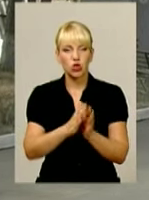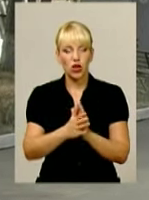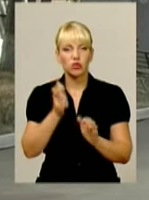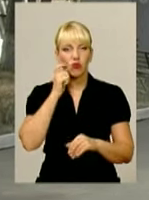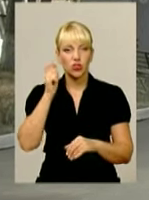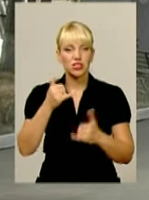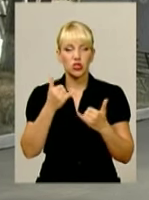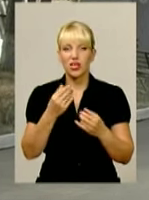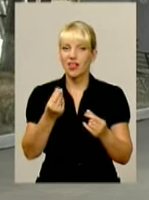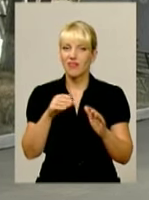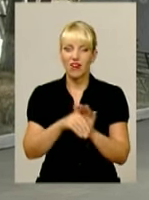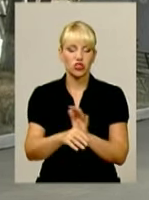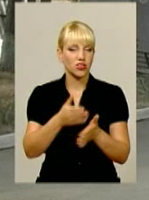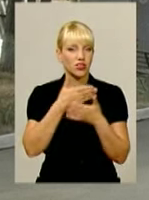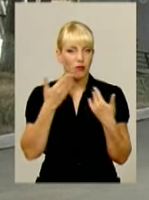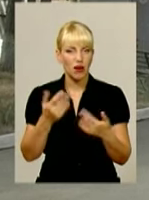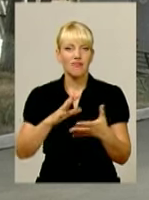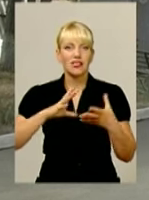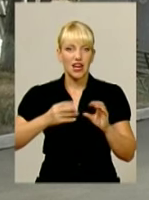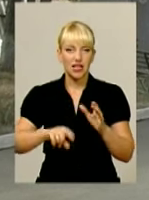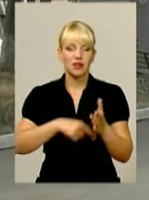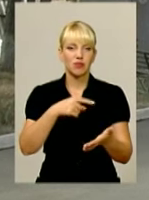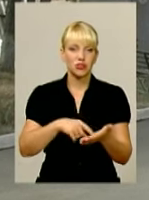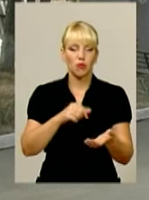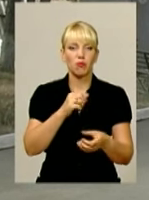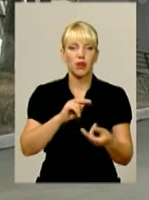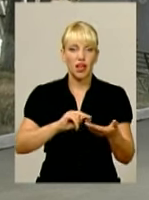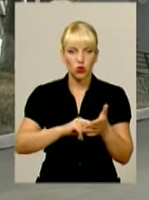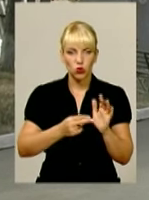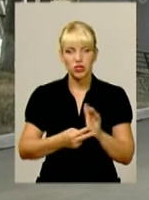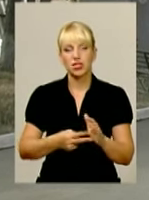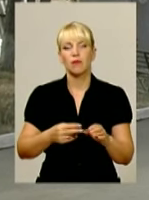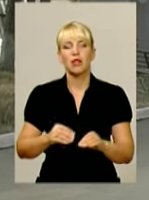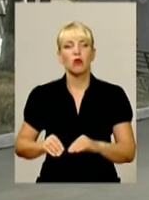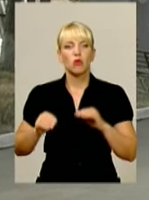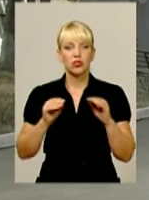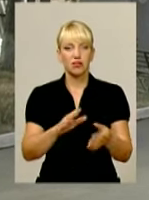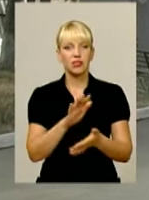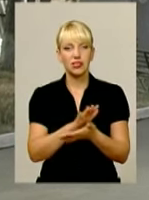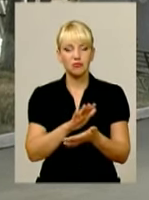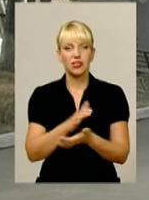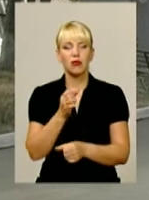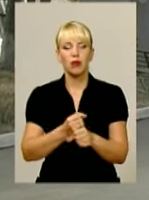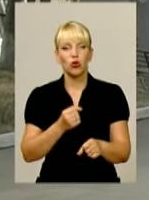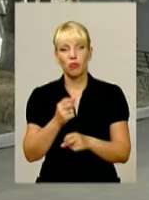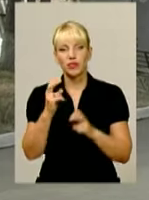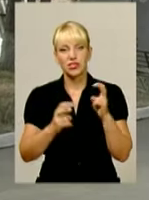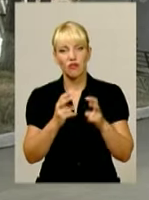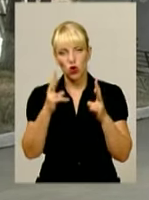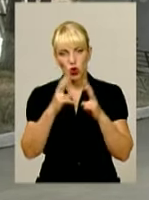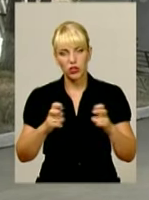інвестора немає. Взагалі містом планується поставити сміттєпереробний завод, розглядаються